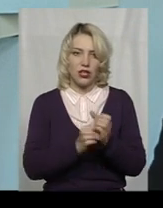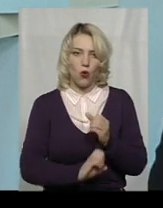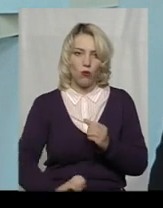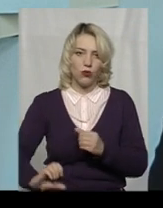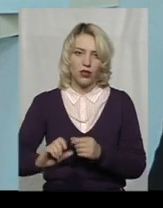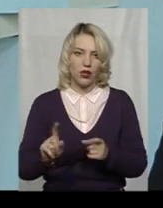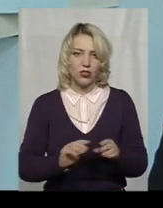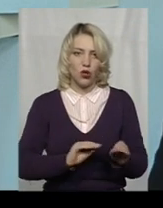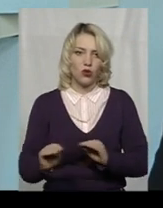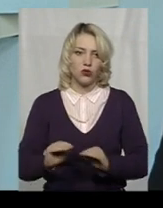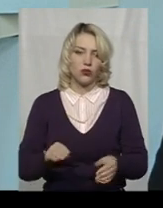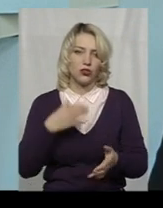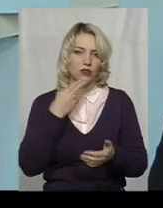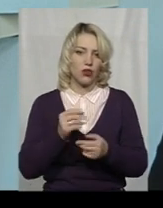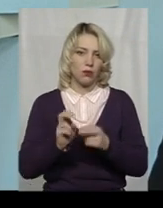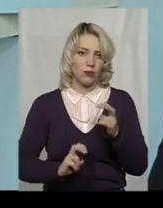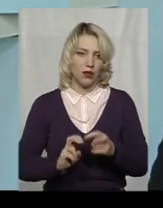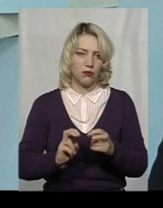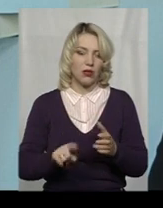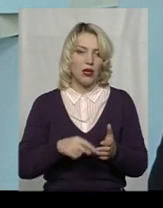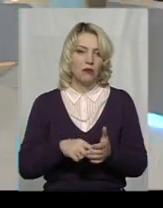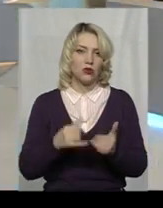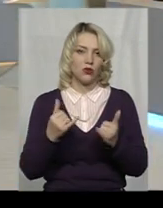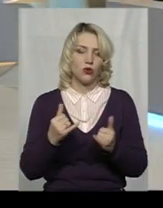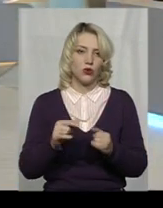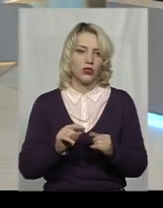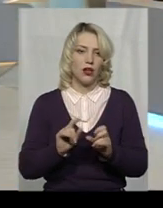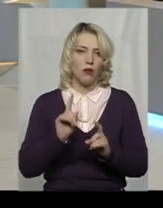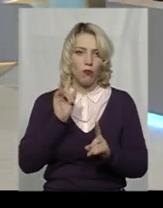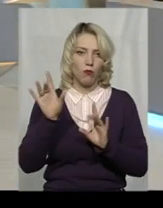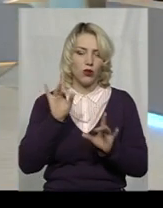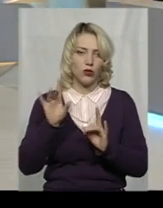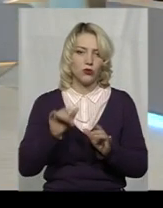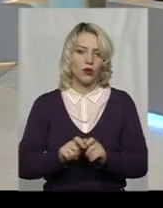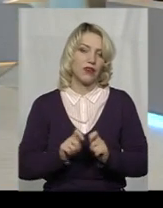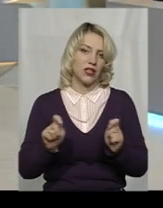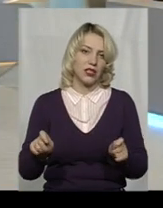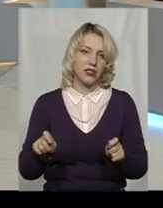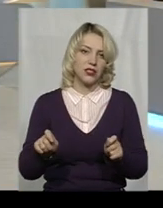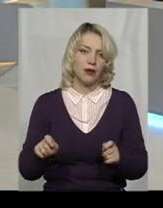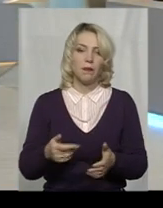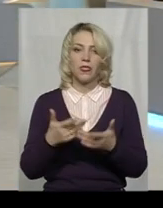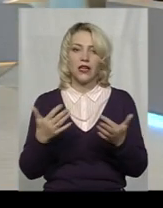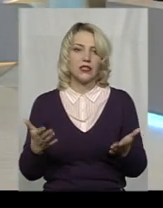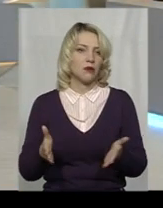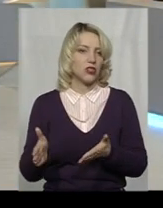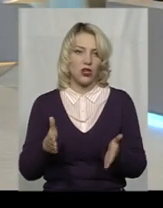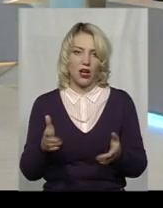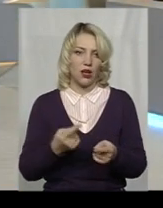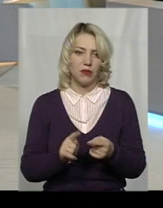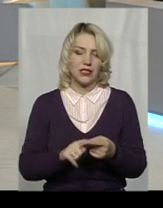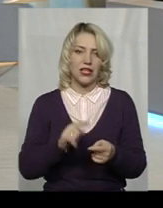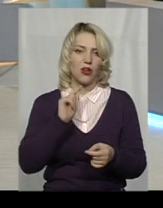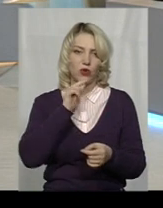розміщувати свої підприємства. Місто сьогодні популяризує відкритість різними шляхами. Це і